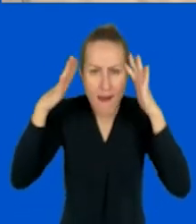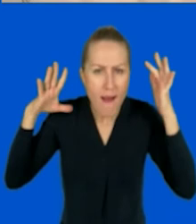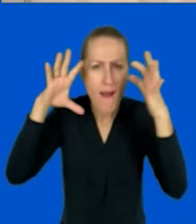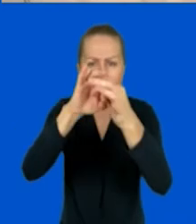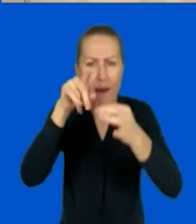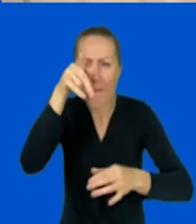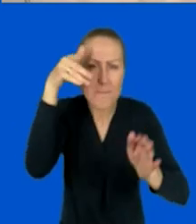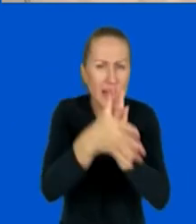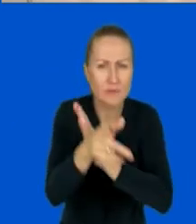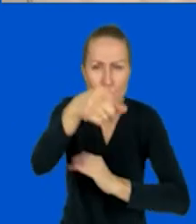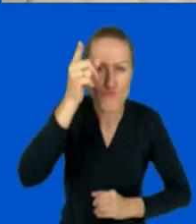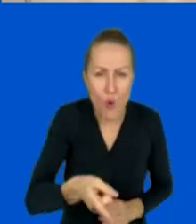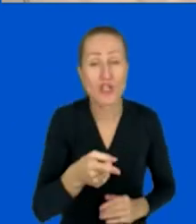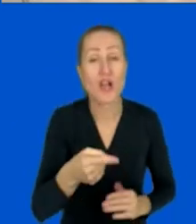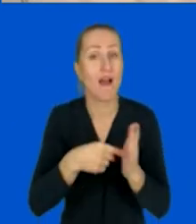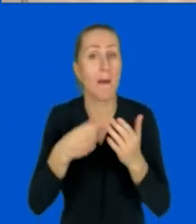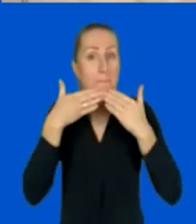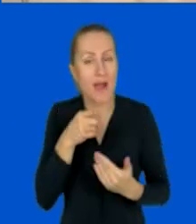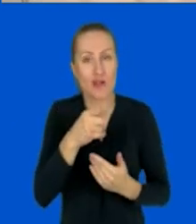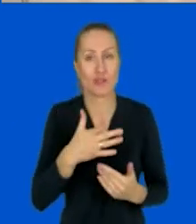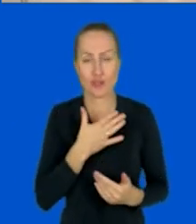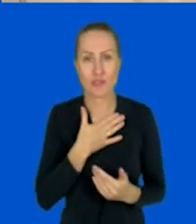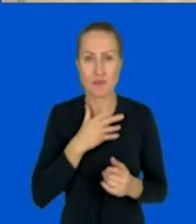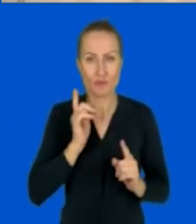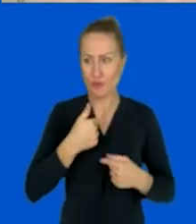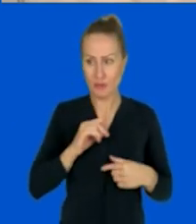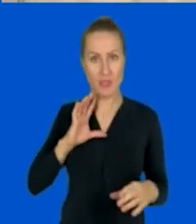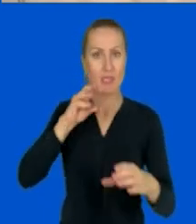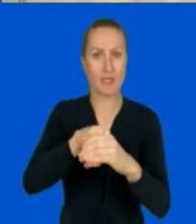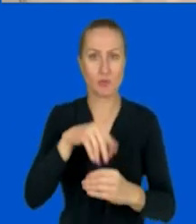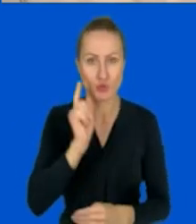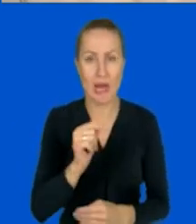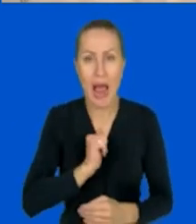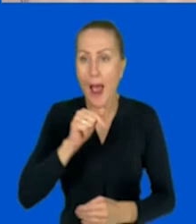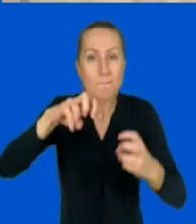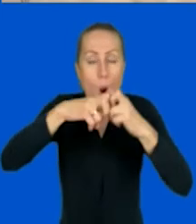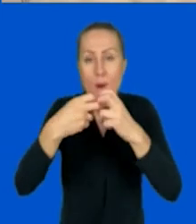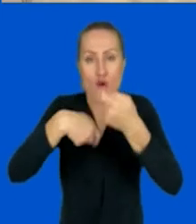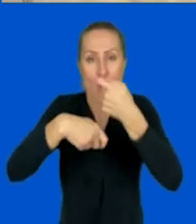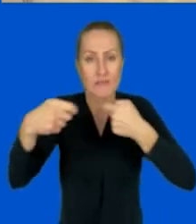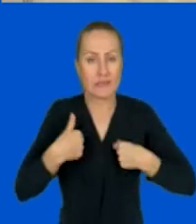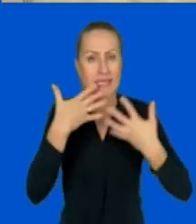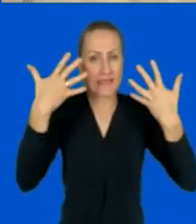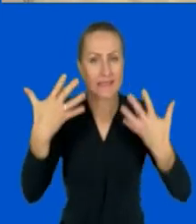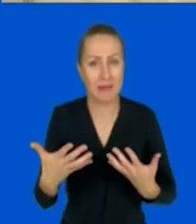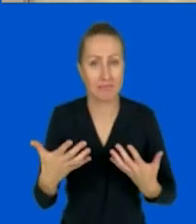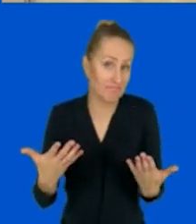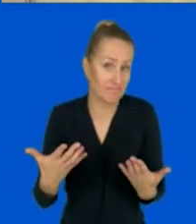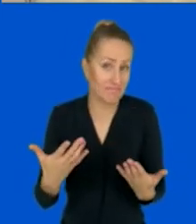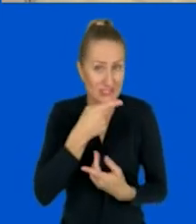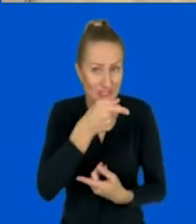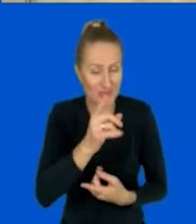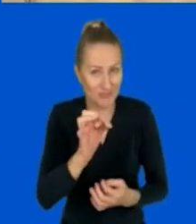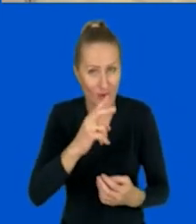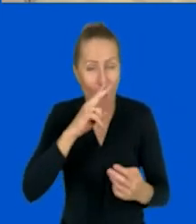I będziecie wtedy potrzebowali tego, wziąć udział w tym spotkaniu, żeby znaleźć na niego rozwiązanie. Mam nadzieję, że ta odpowiedź Kasi zadowoli.